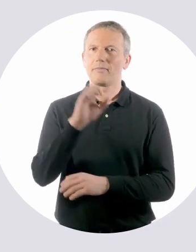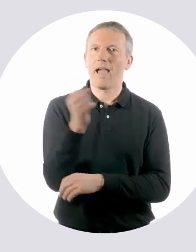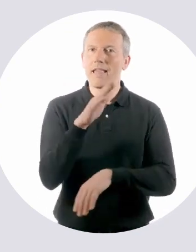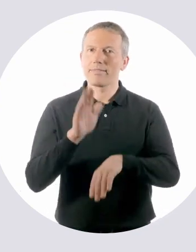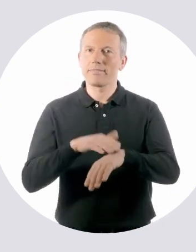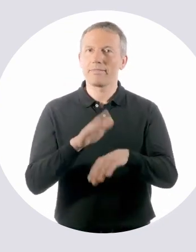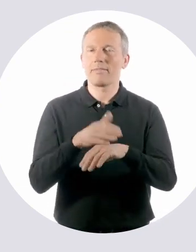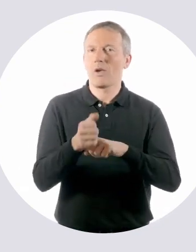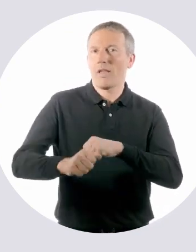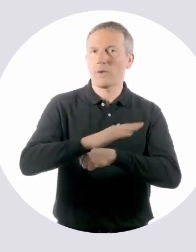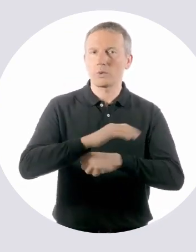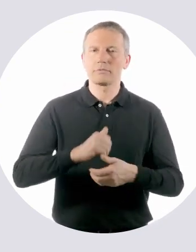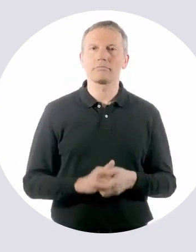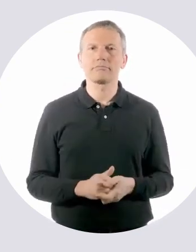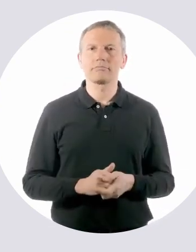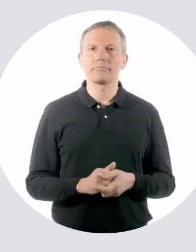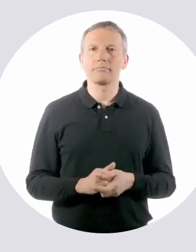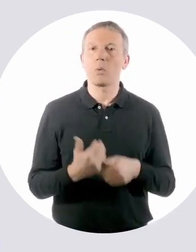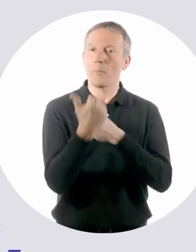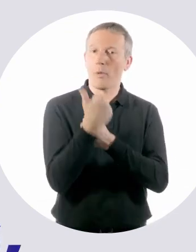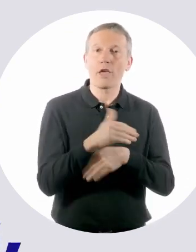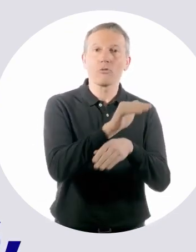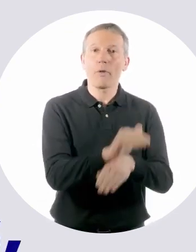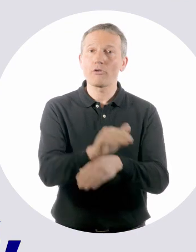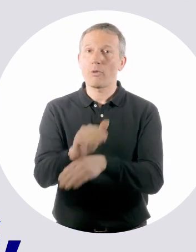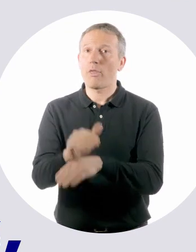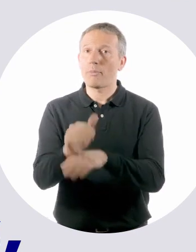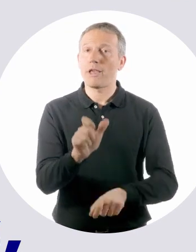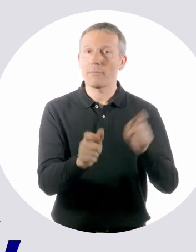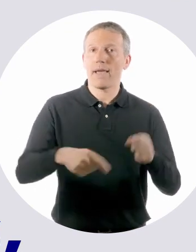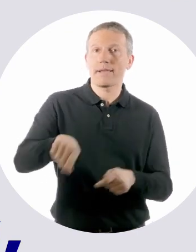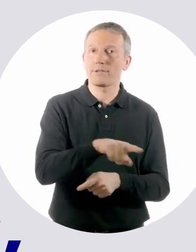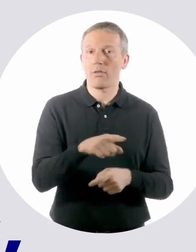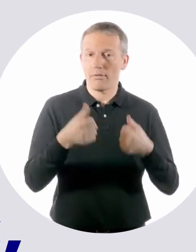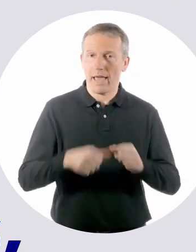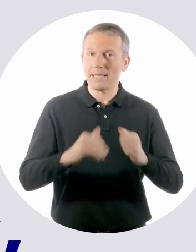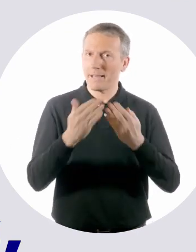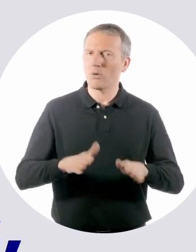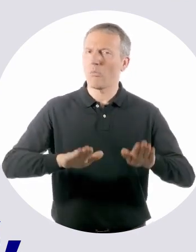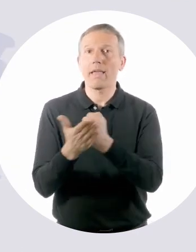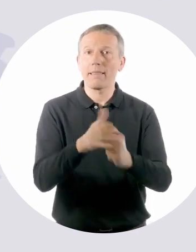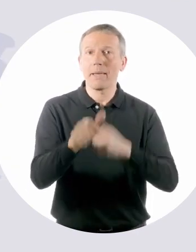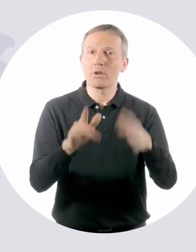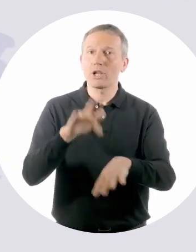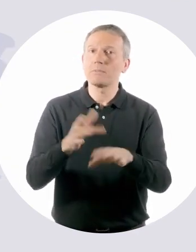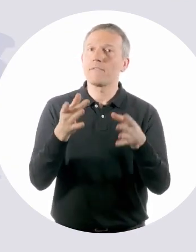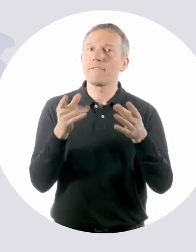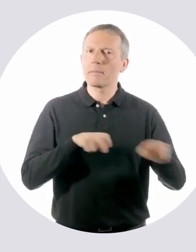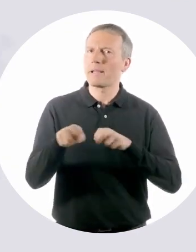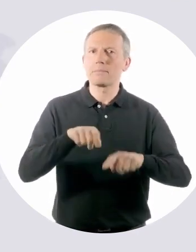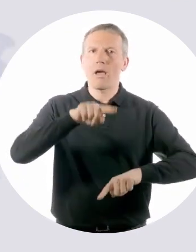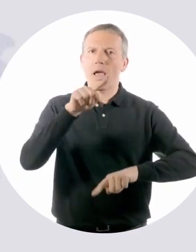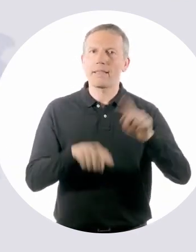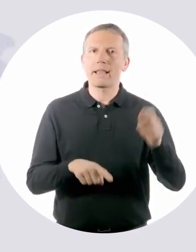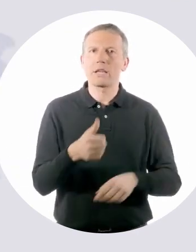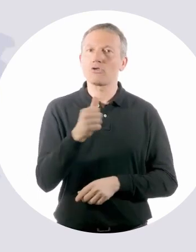Alerte coronavirus. Pour vous protéger et protéger les autres, restez chez des personnes vulnérables.